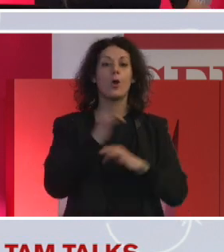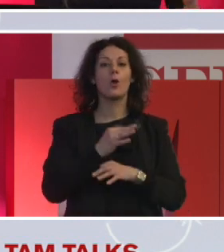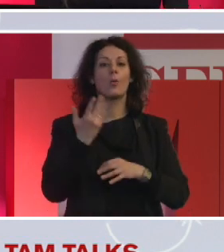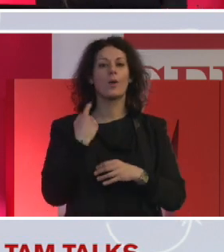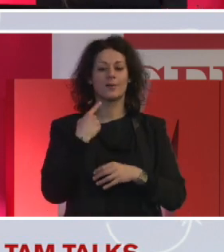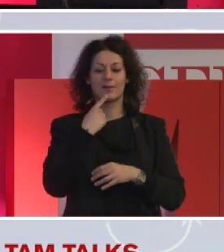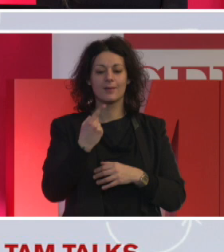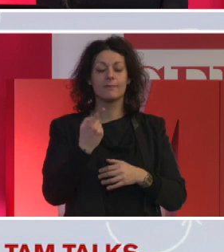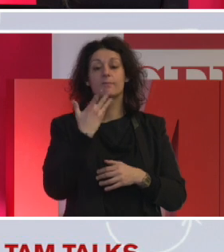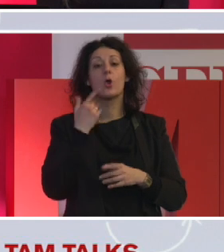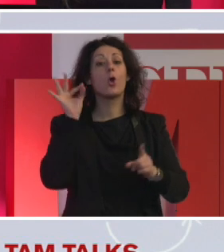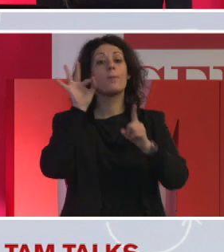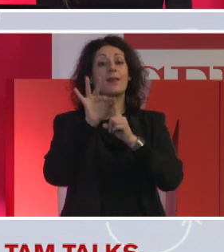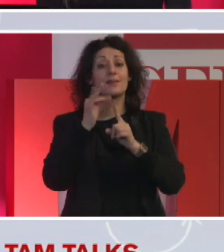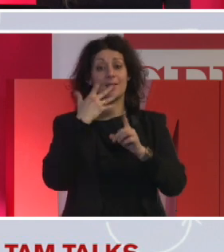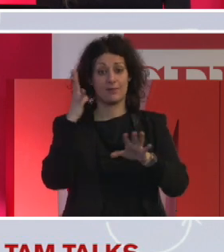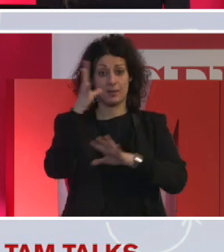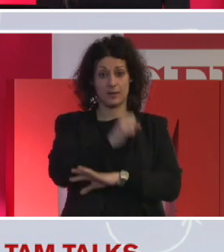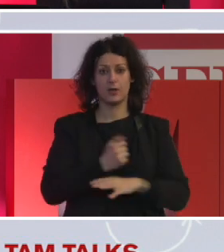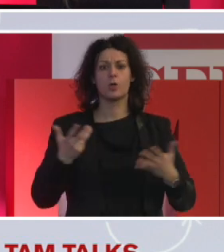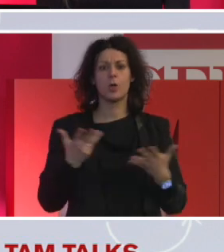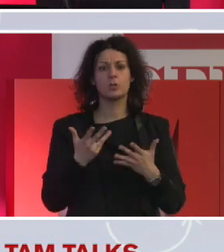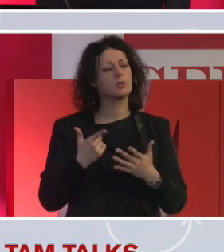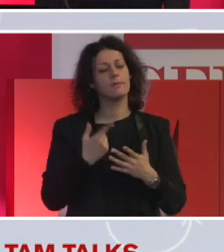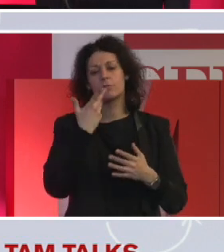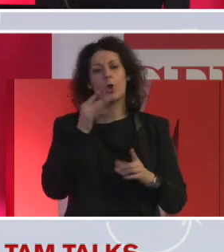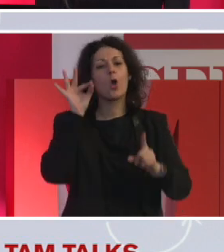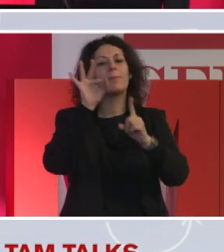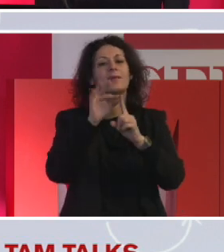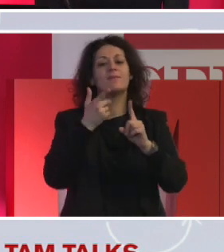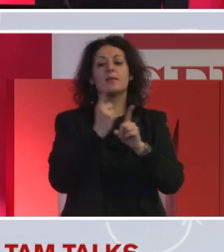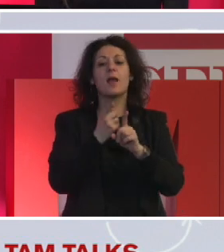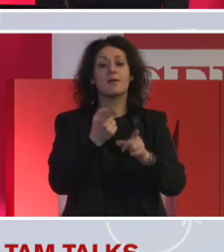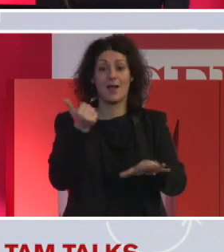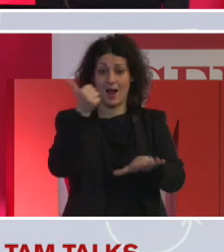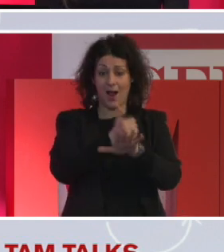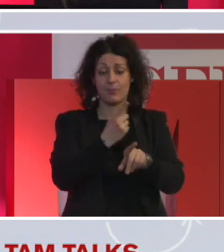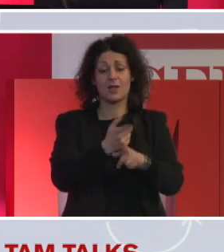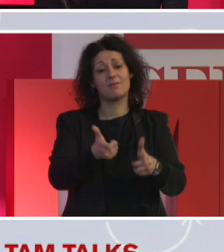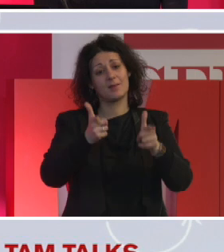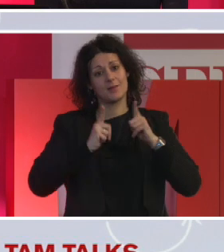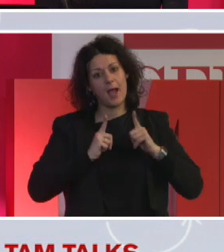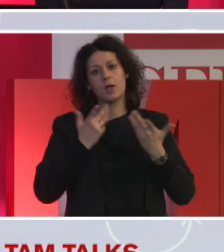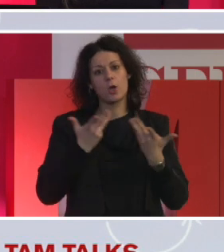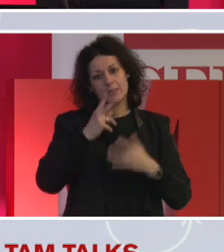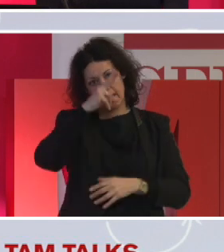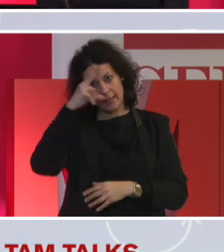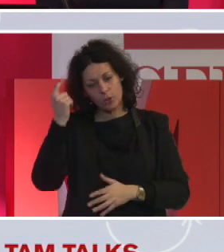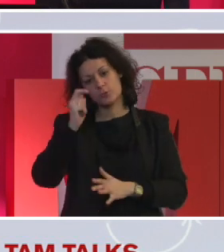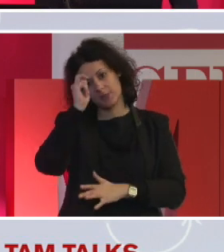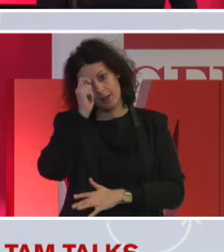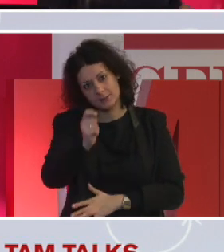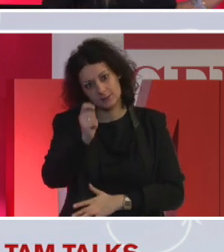quello che vogliono ottenere è il riconoscimento e il rispetto. Tutte cose che ci fanno capire quanto quanto